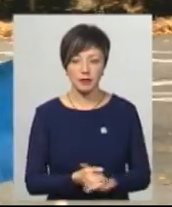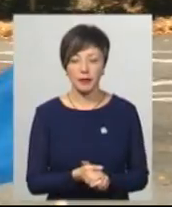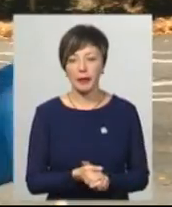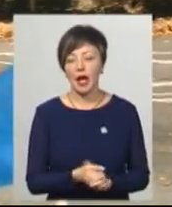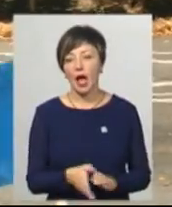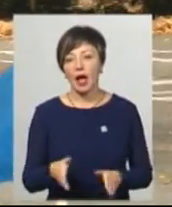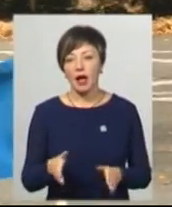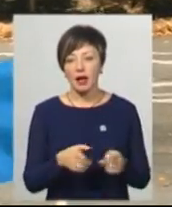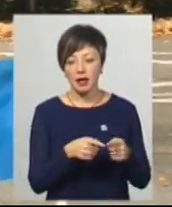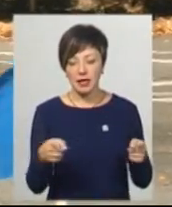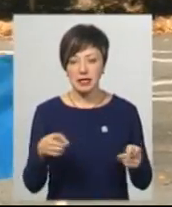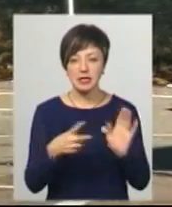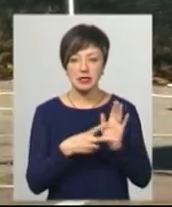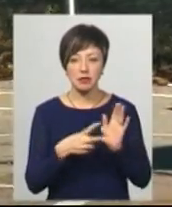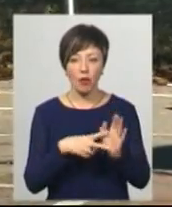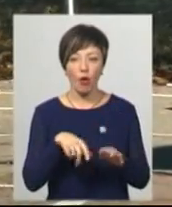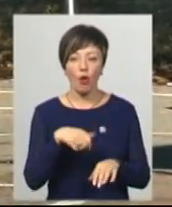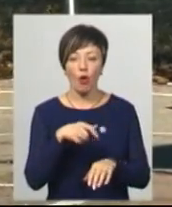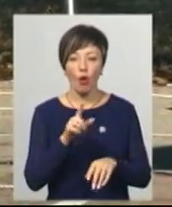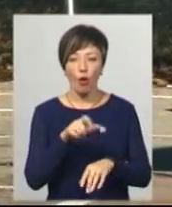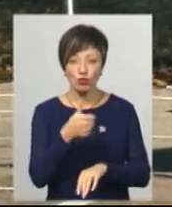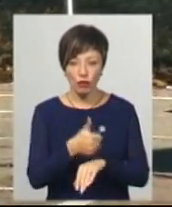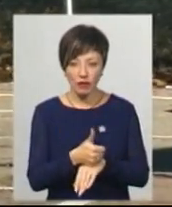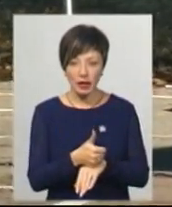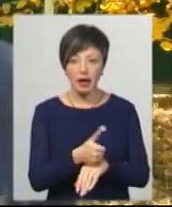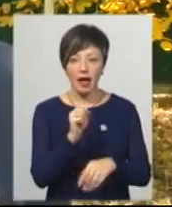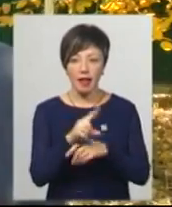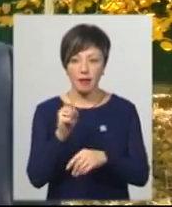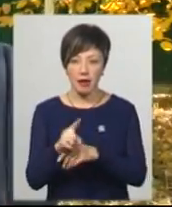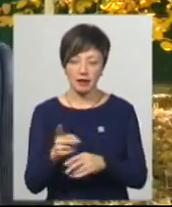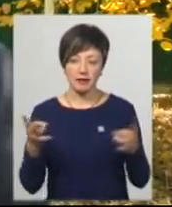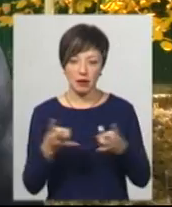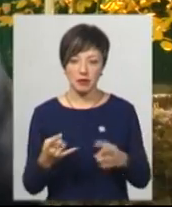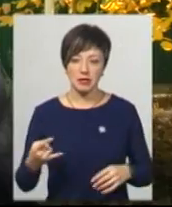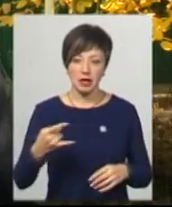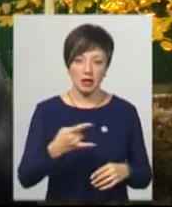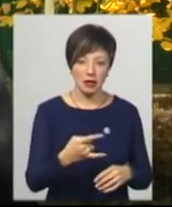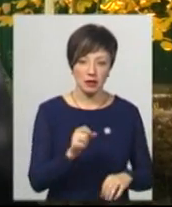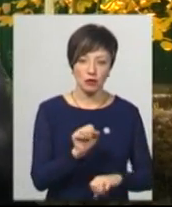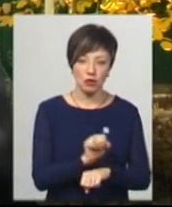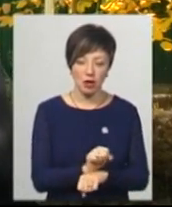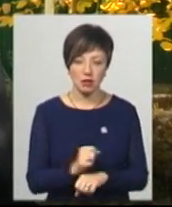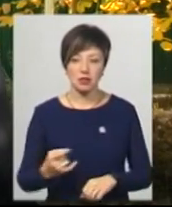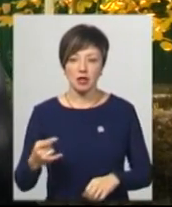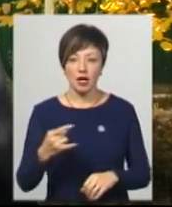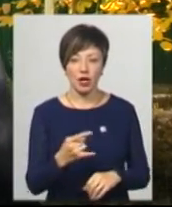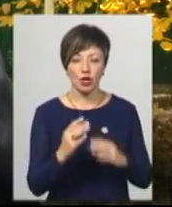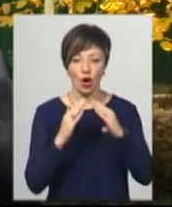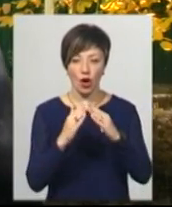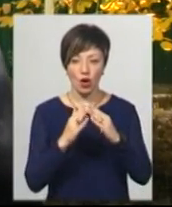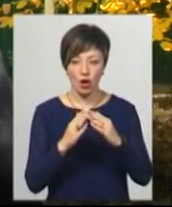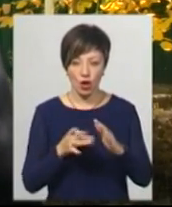На дистанцію представлено 7 основних елементів, каже Микола Тримбач. Заїхати на стоянку, заїхати в гараж,